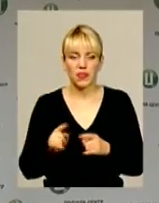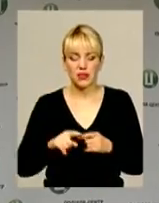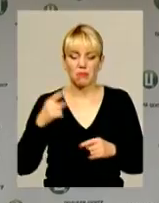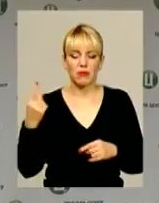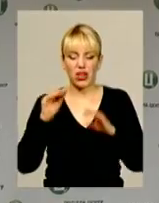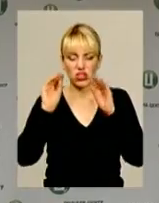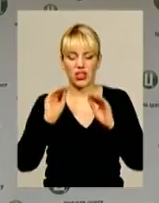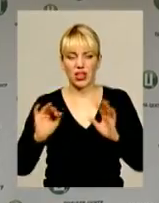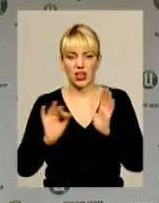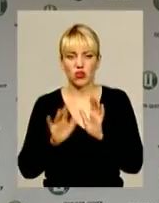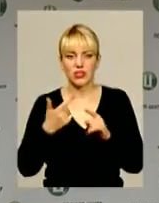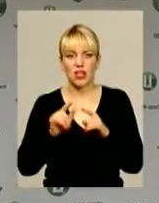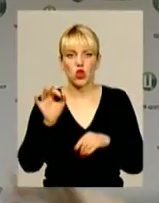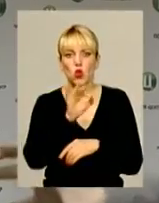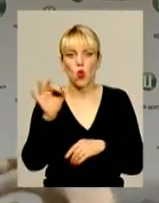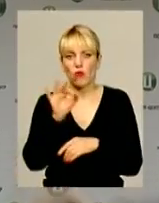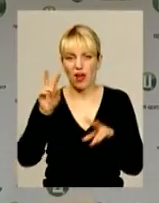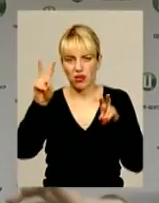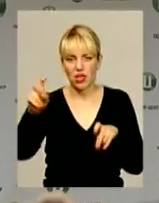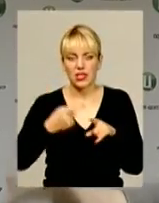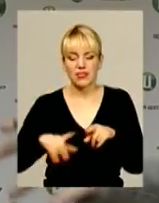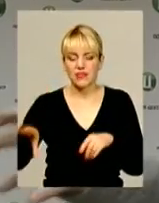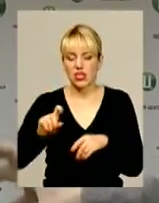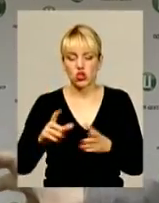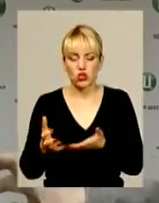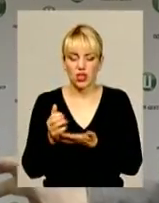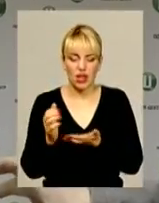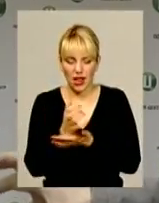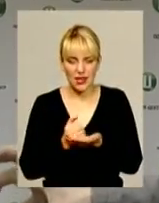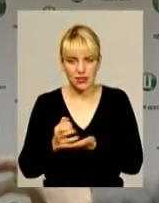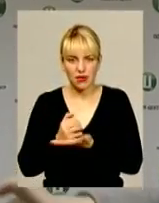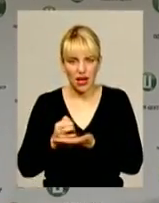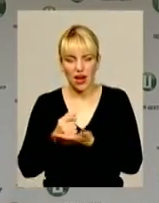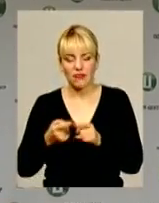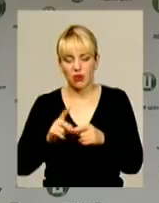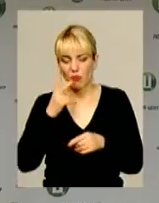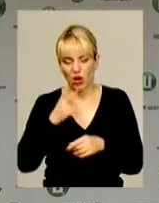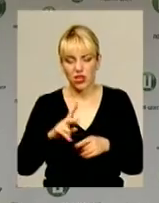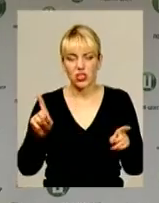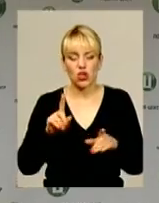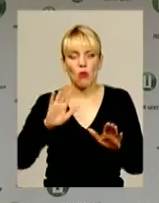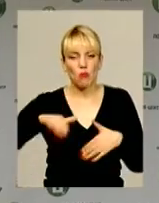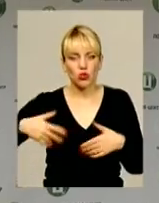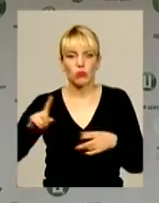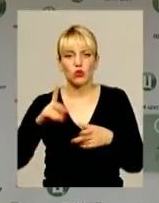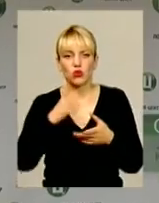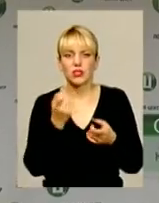цьогорічна, вона є нульова. Тобто все те, що ти назбирав, ти можеш показати, щоб потім, якщо щось інше вспливе, до тебе не